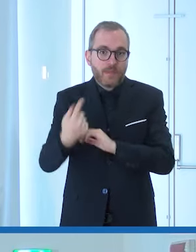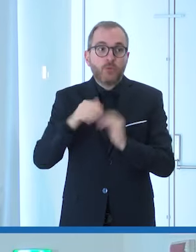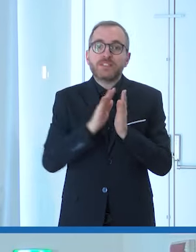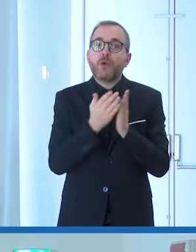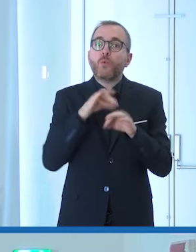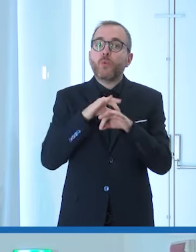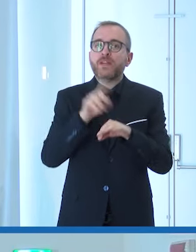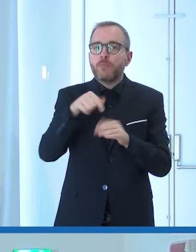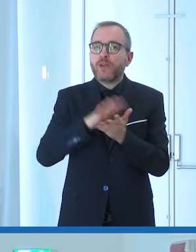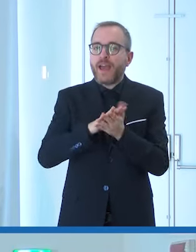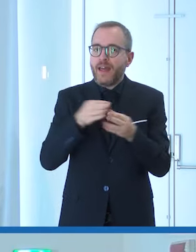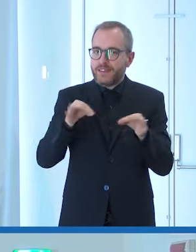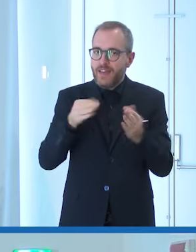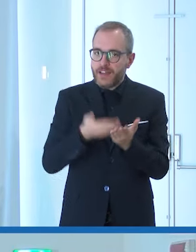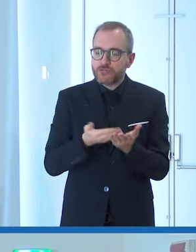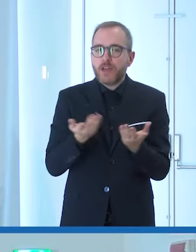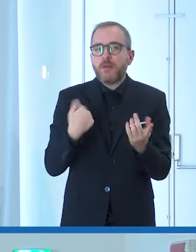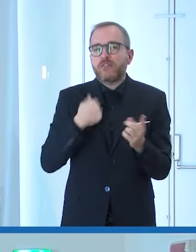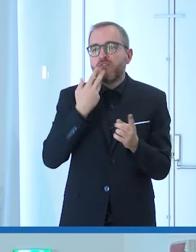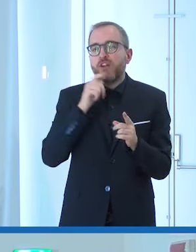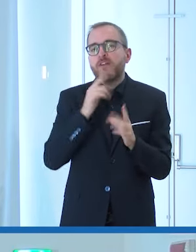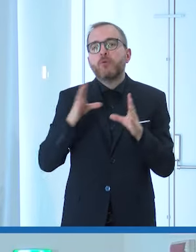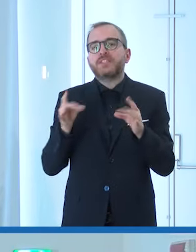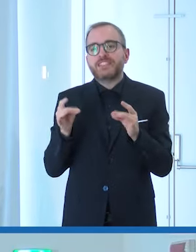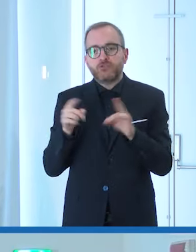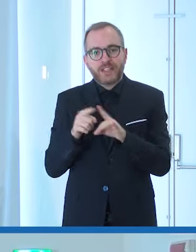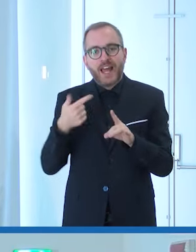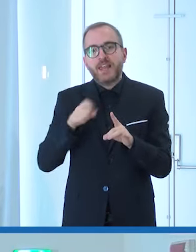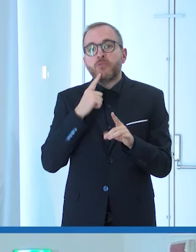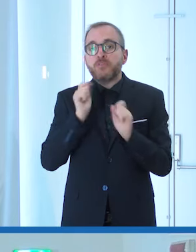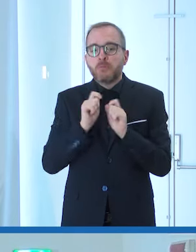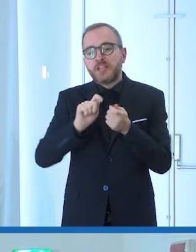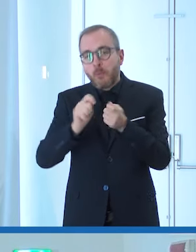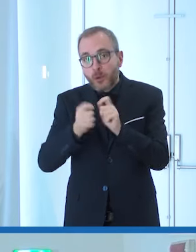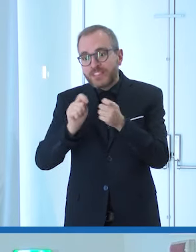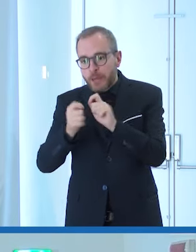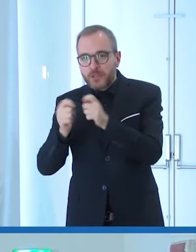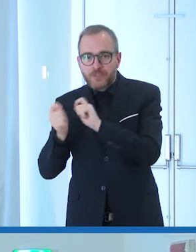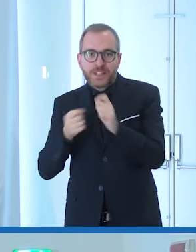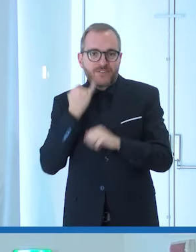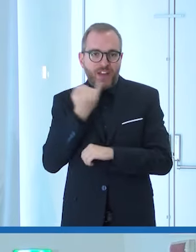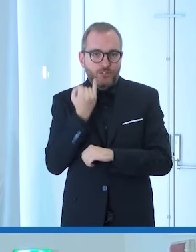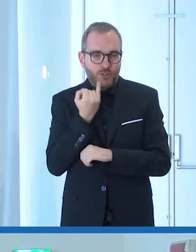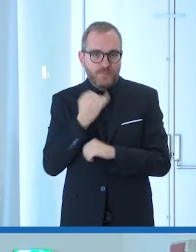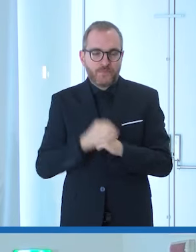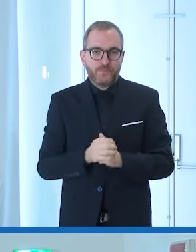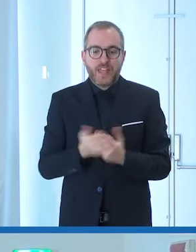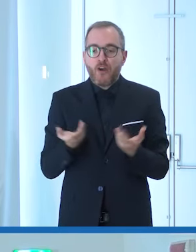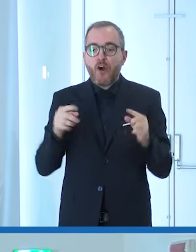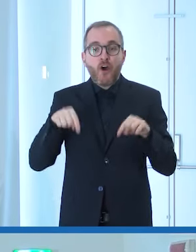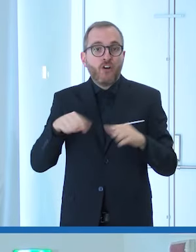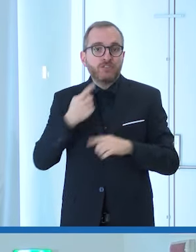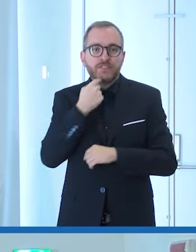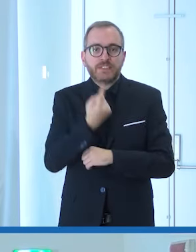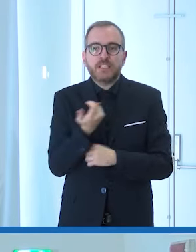cartacea ma l'abbiamo voluta prevalentemente digitale perché possiamo modificarla quello che vi dico io oggi